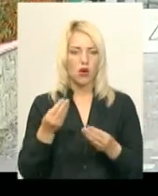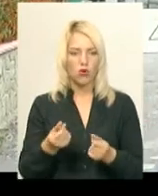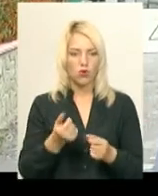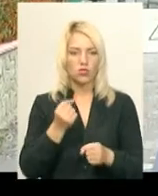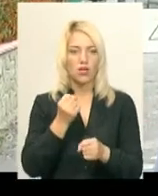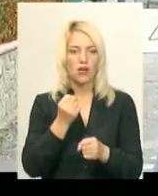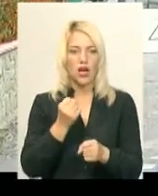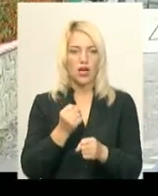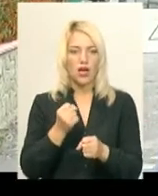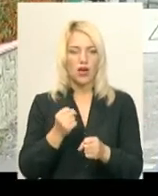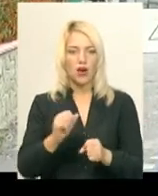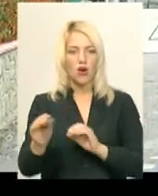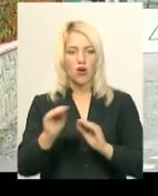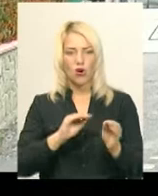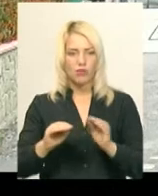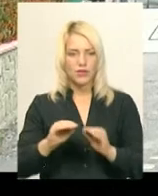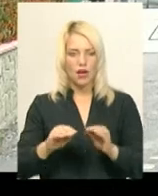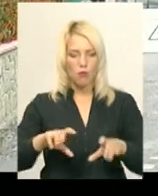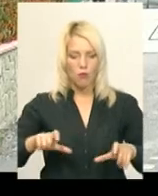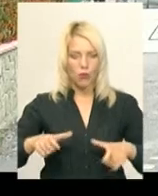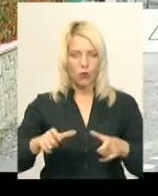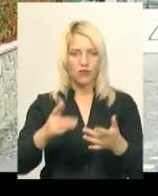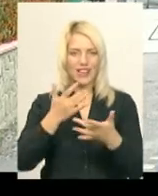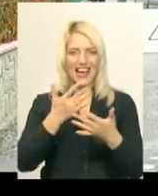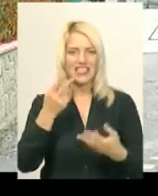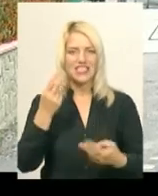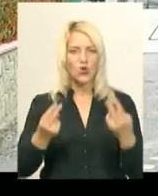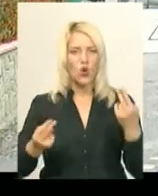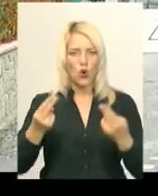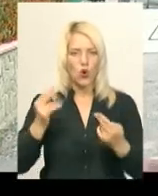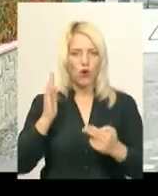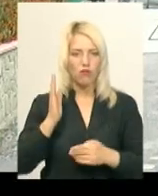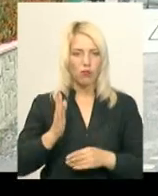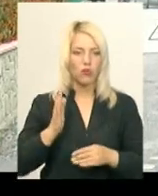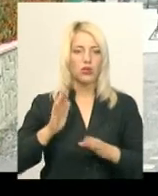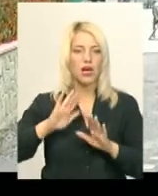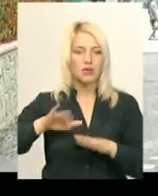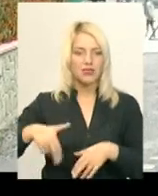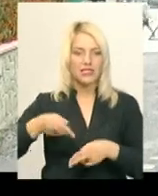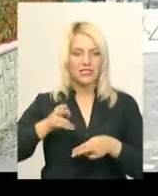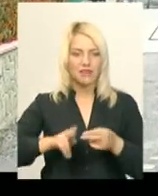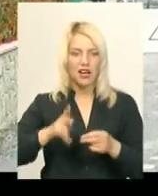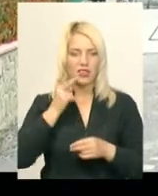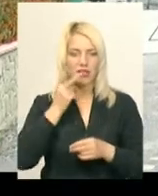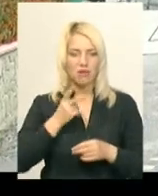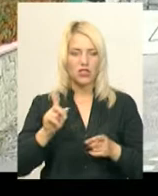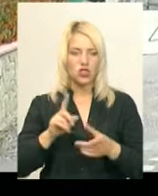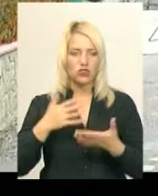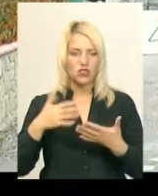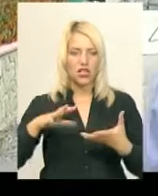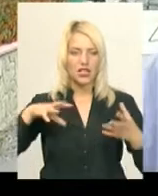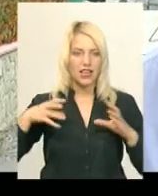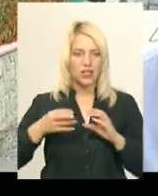робиться все бруківкою, різнокольорова буде бруківка, тобто після завершення побачити вже результат,